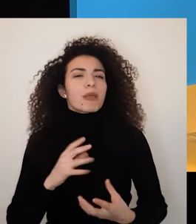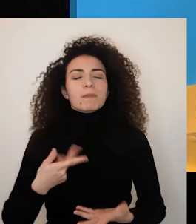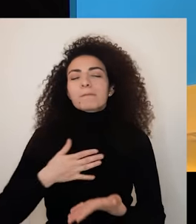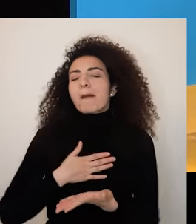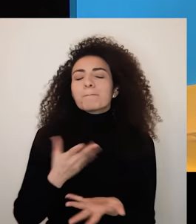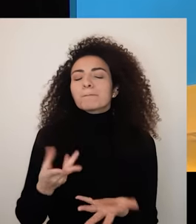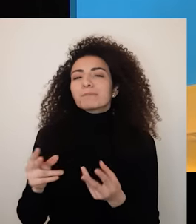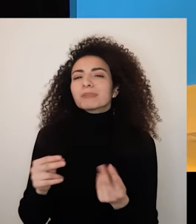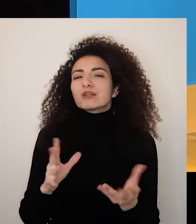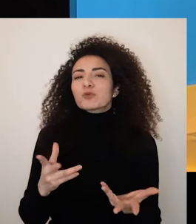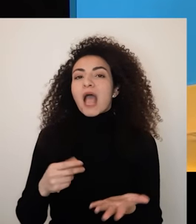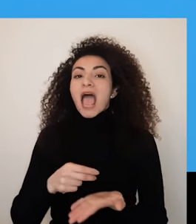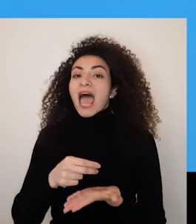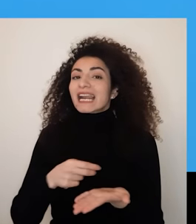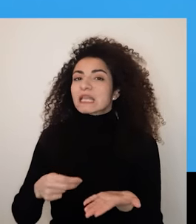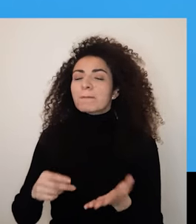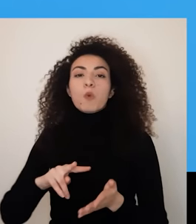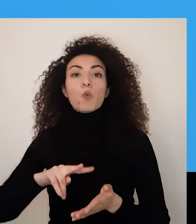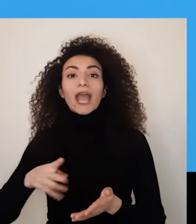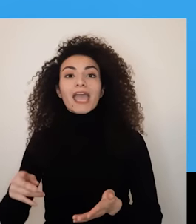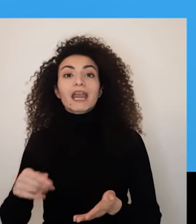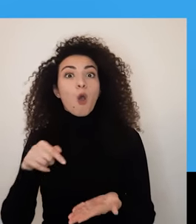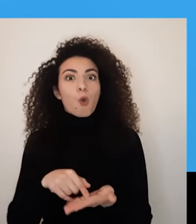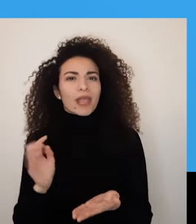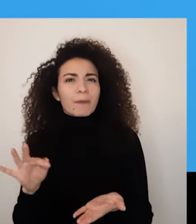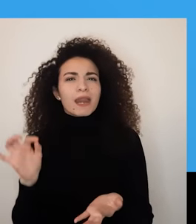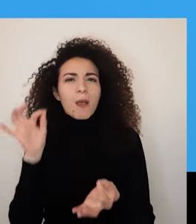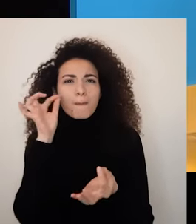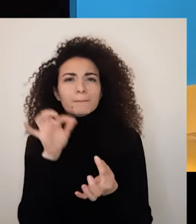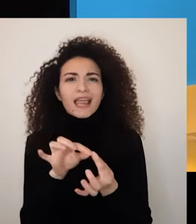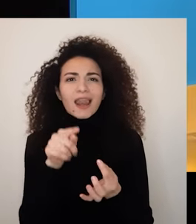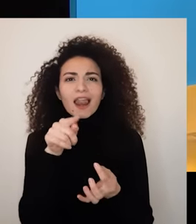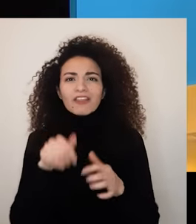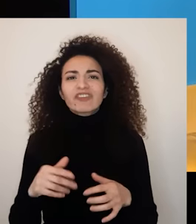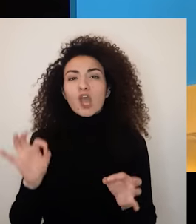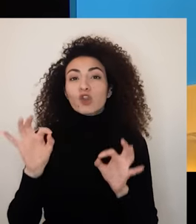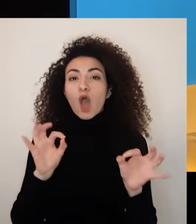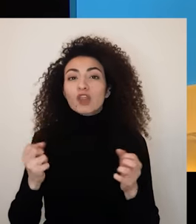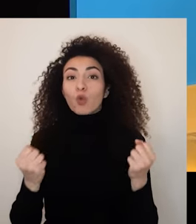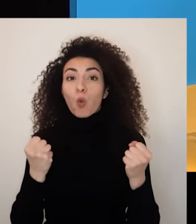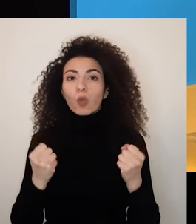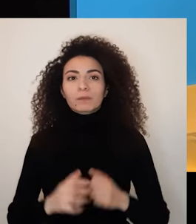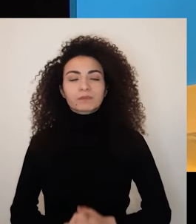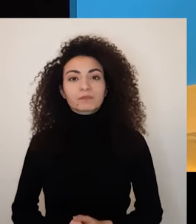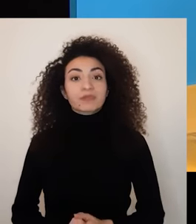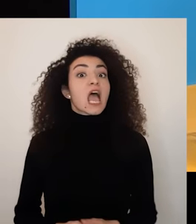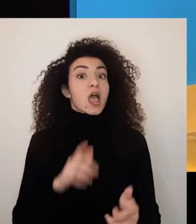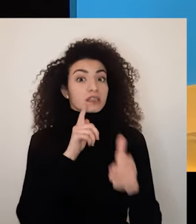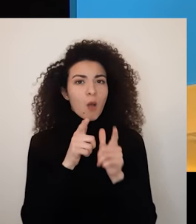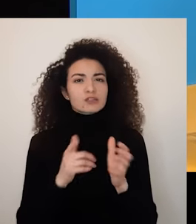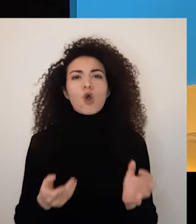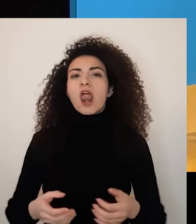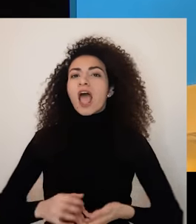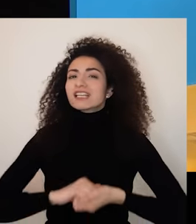مثل الرسم وأمور أخرى غالبا ما بترتبط بنقاط قوتنا الموارد لدينا الدعم الخارجي على سبيل